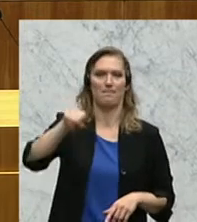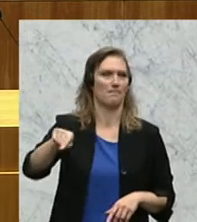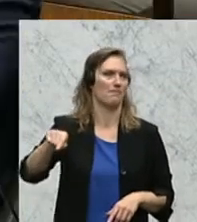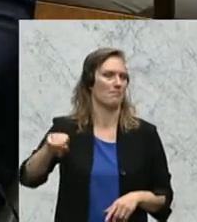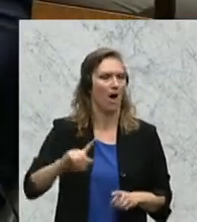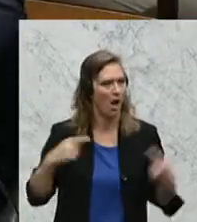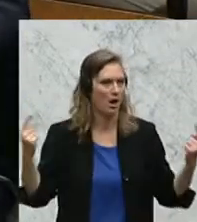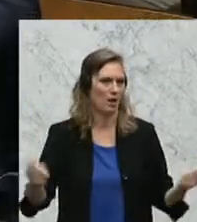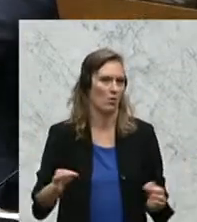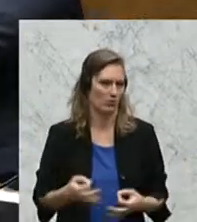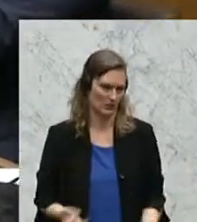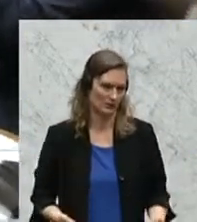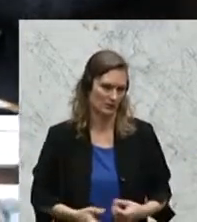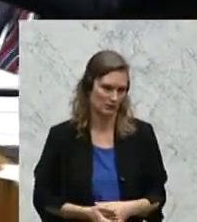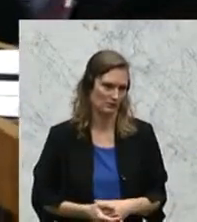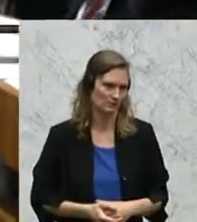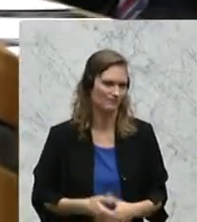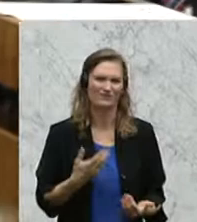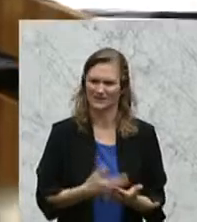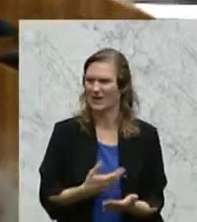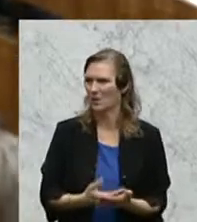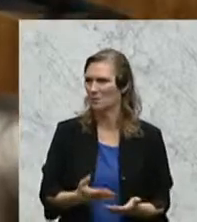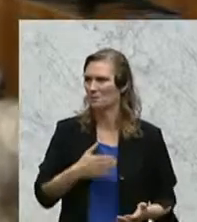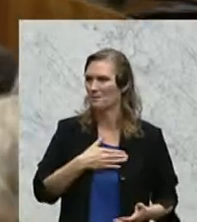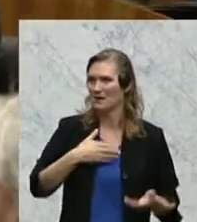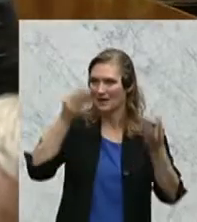Daher, meine sehr geehrten Damen und Herren,